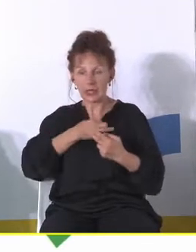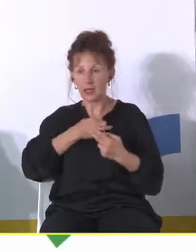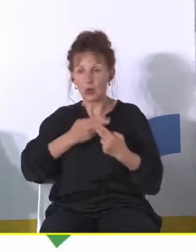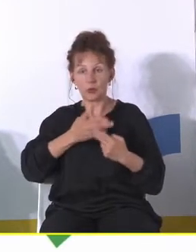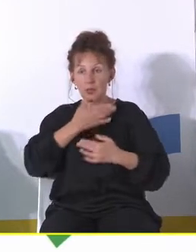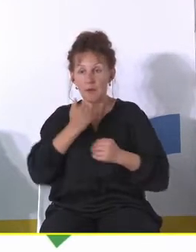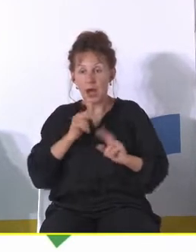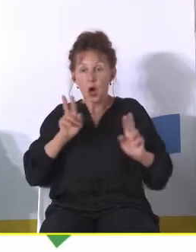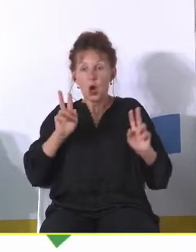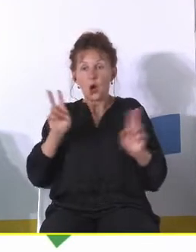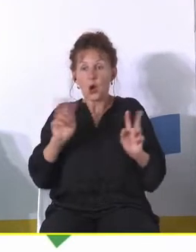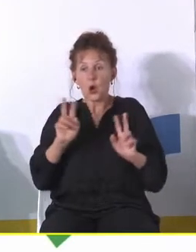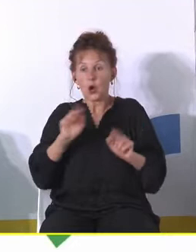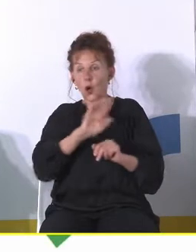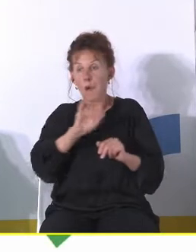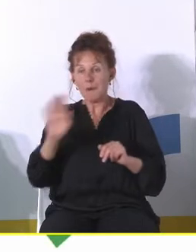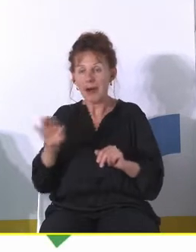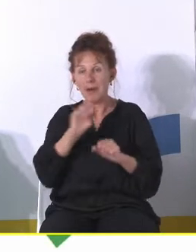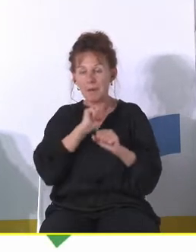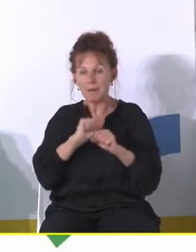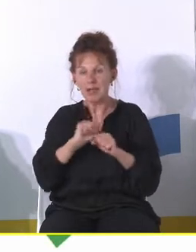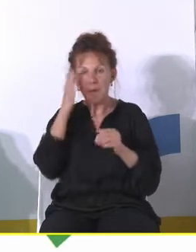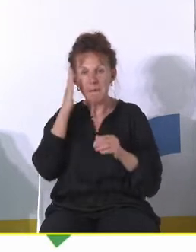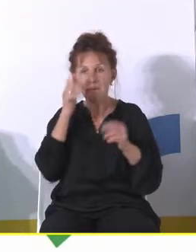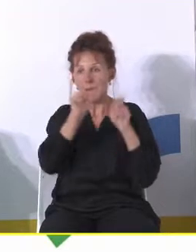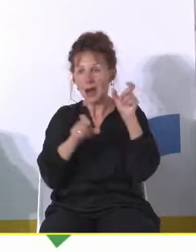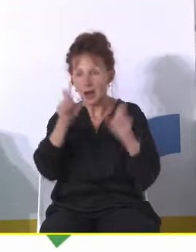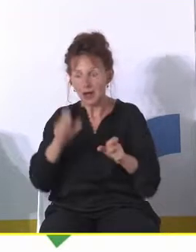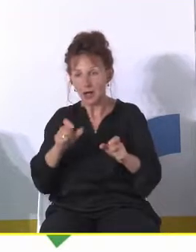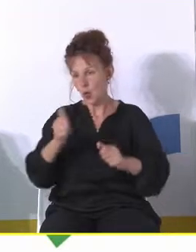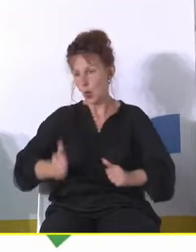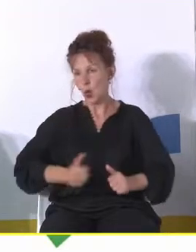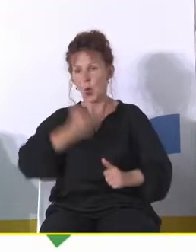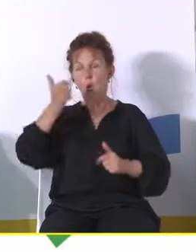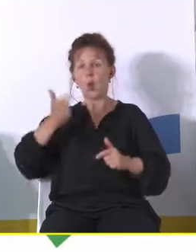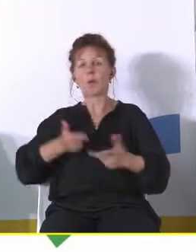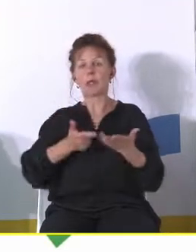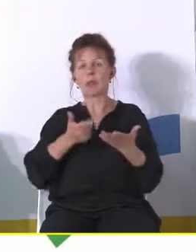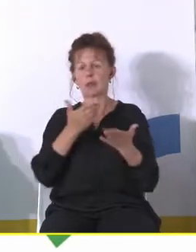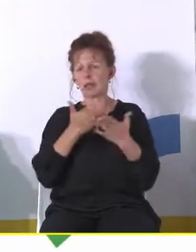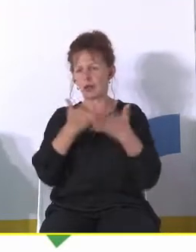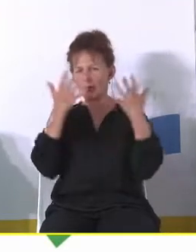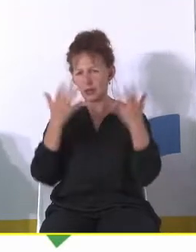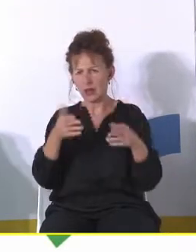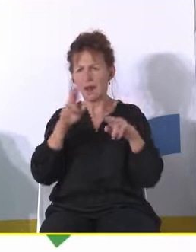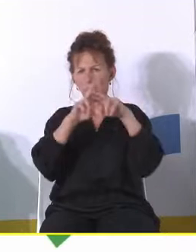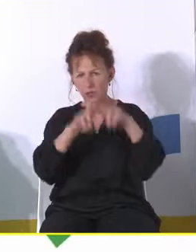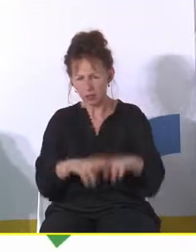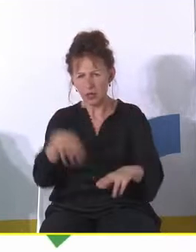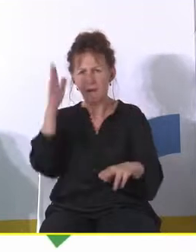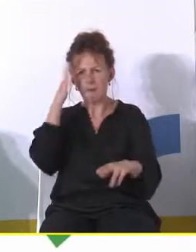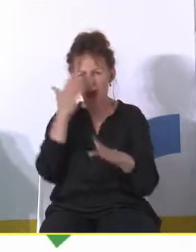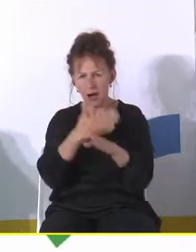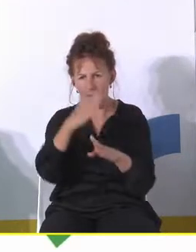kim ma być mieszkaniec tego miasta i z czego ma być dumny i dlaczego ma chcieć tu mieszkać, czyli na pytanie,